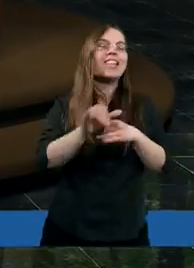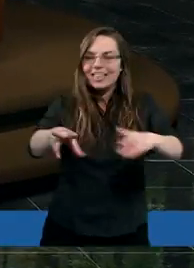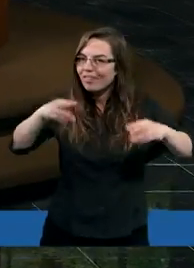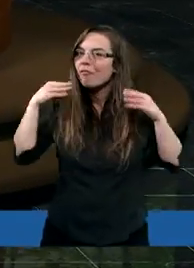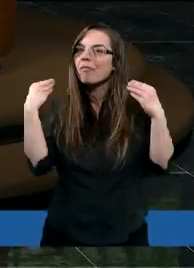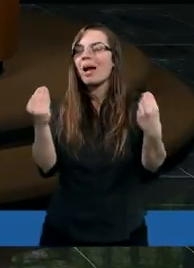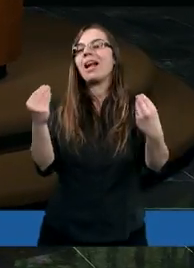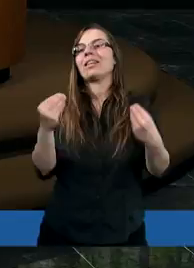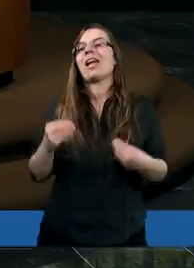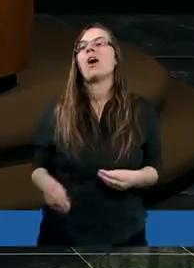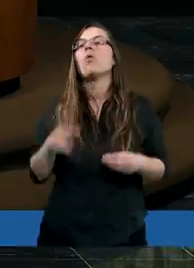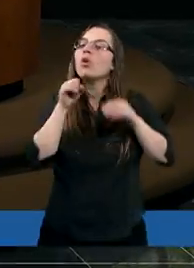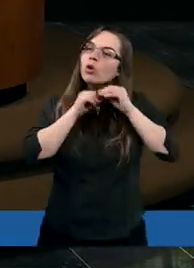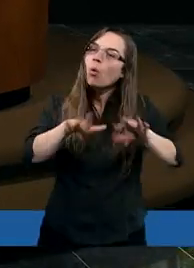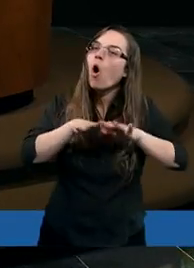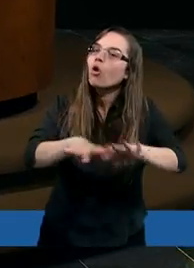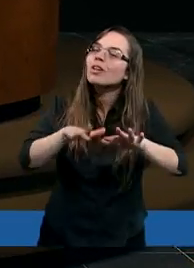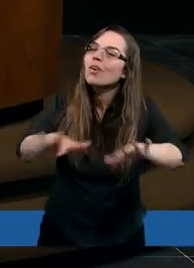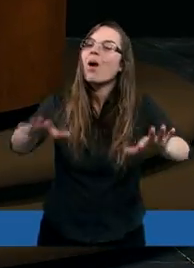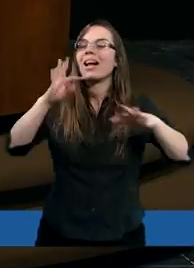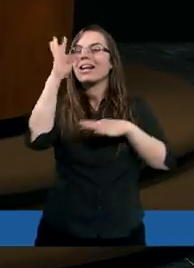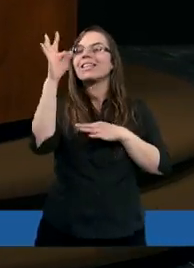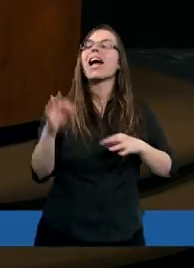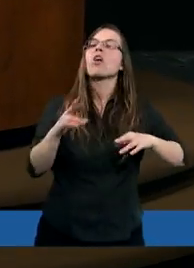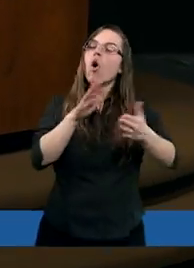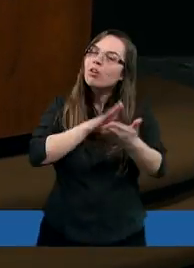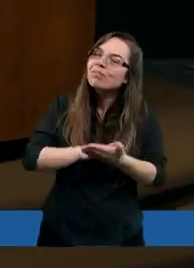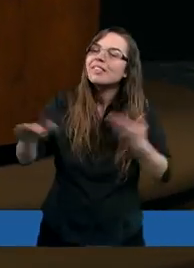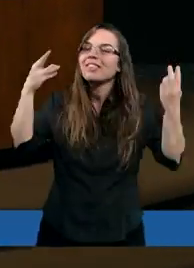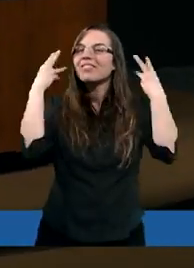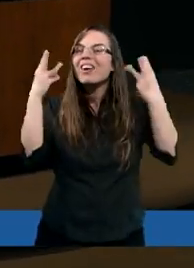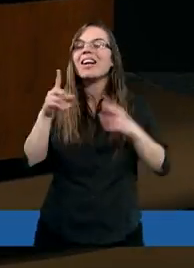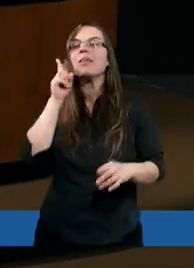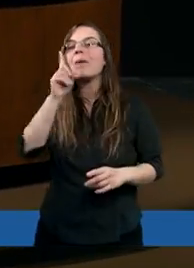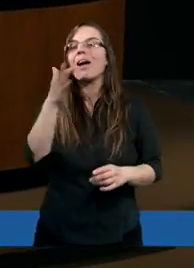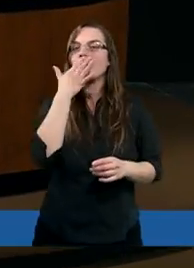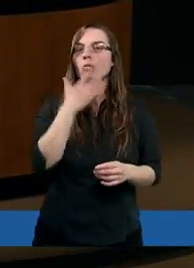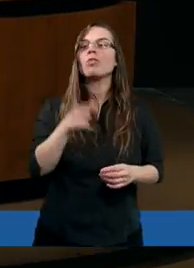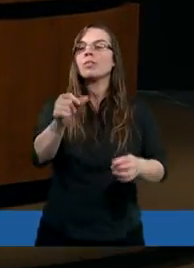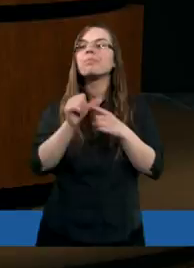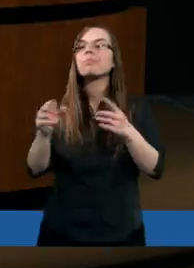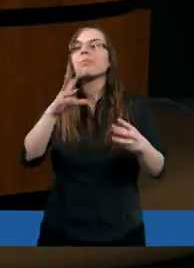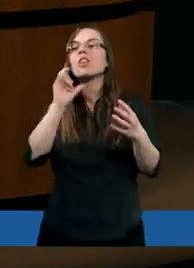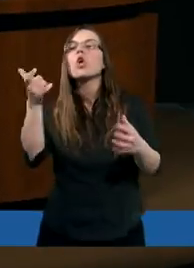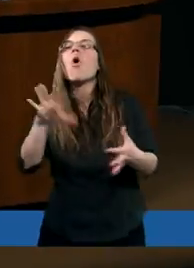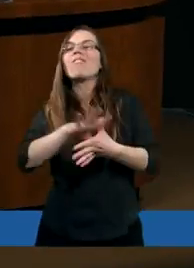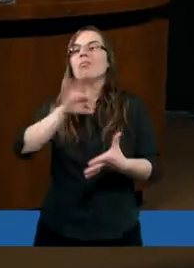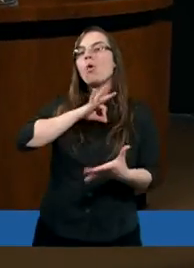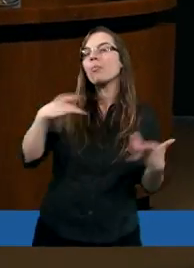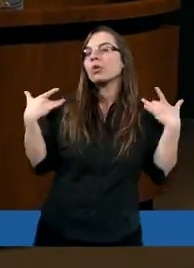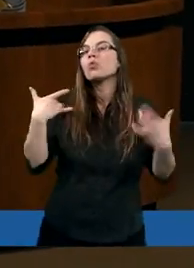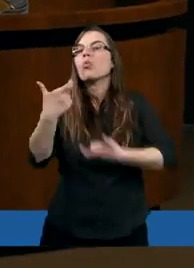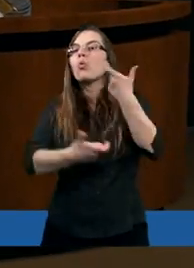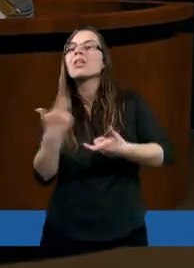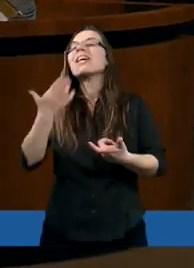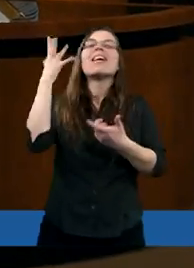wspaniałe. A rozgłaszać Jego cnoty, no przecież rzeczą wiadomą, Pan ile w moim życiu uczynił dobrego, ile